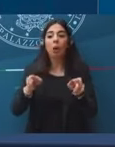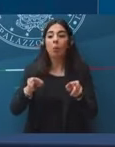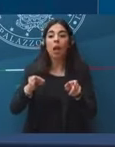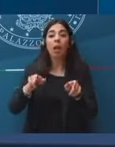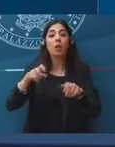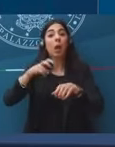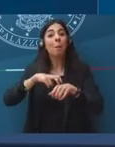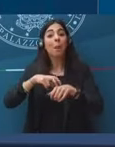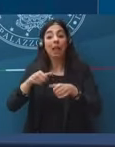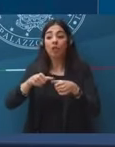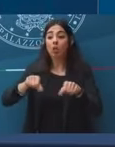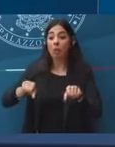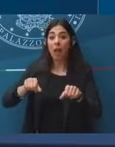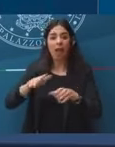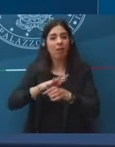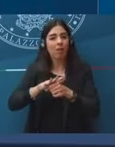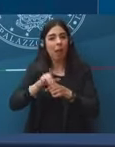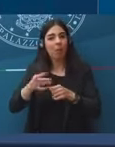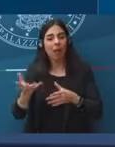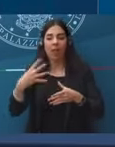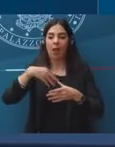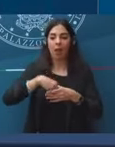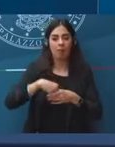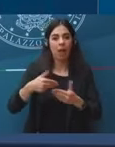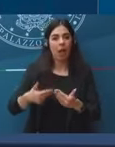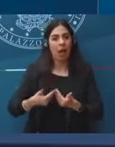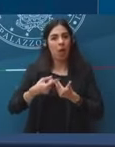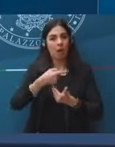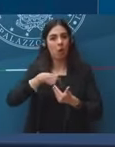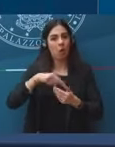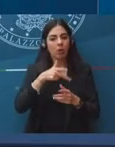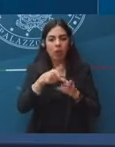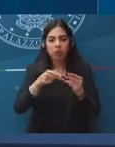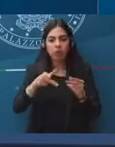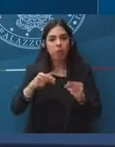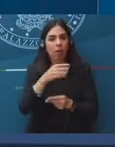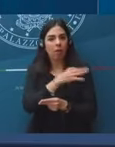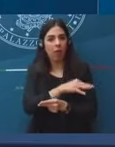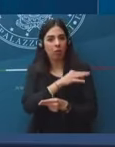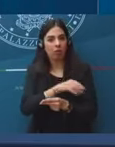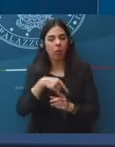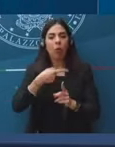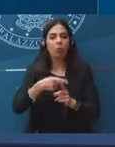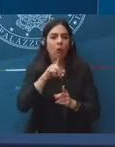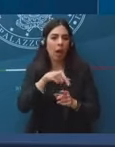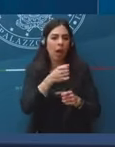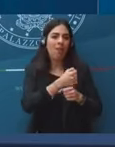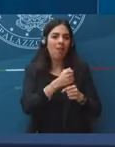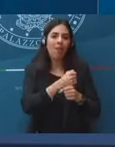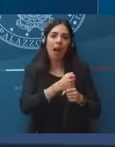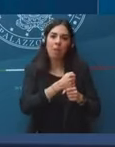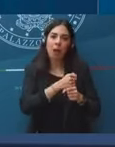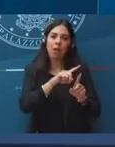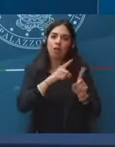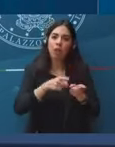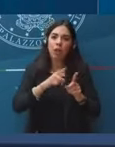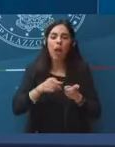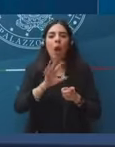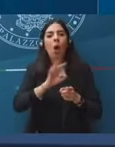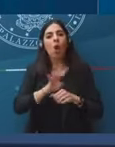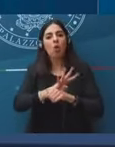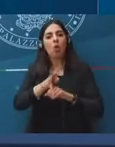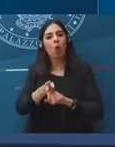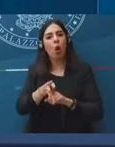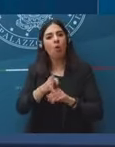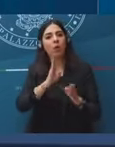vaccinazione. E un intervento anche per le farmacie e per i covid hospital. Quarta linea